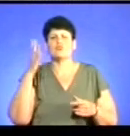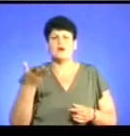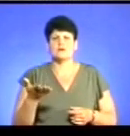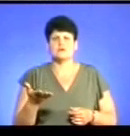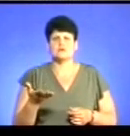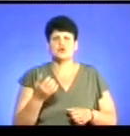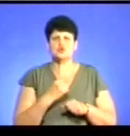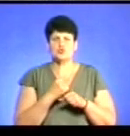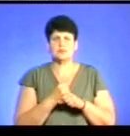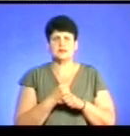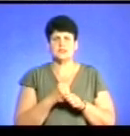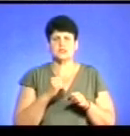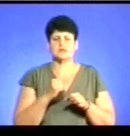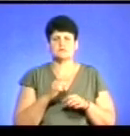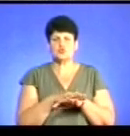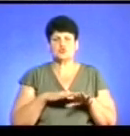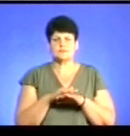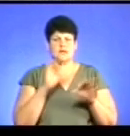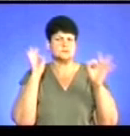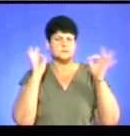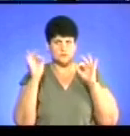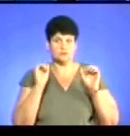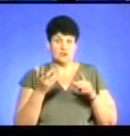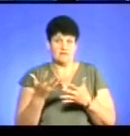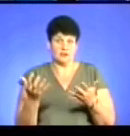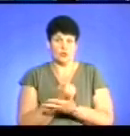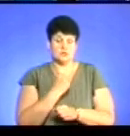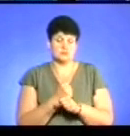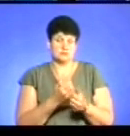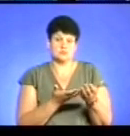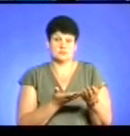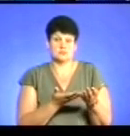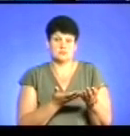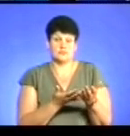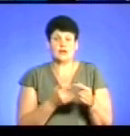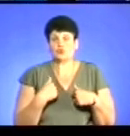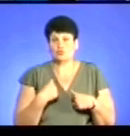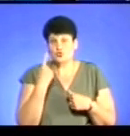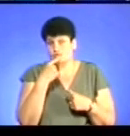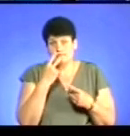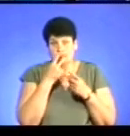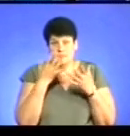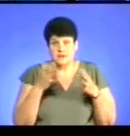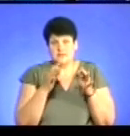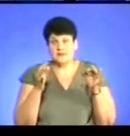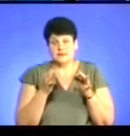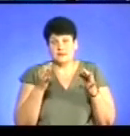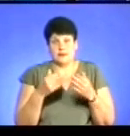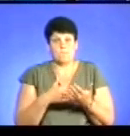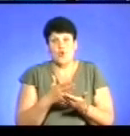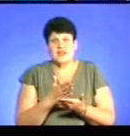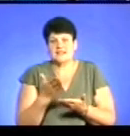Хіба зробити якийсь суспільний резонанс? Ну, власне, це і вдалося зробити. Тому, особисто, ми не вбачаємо тут жодних там політичних,